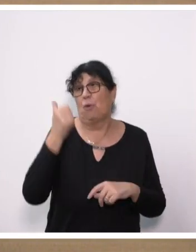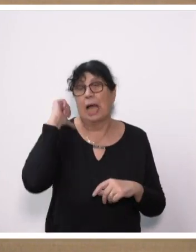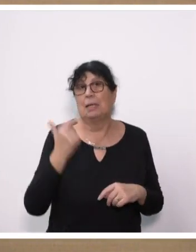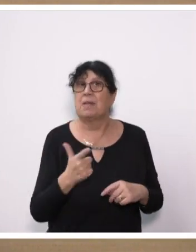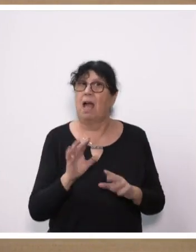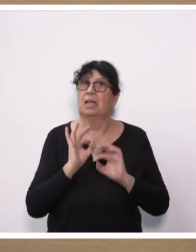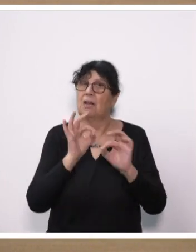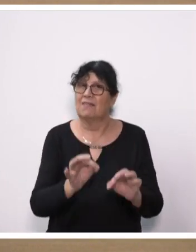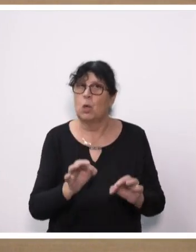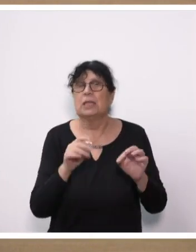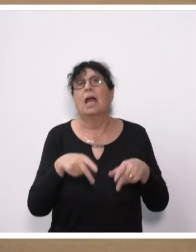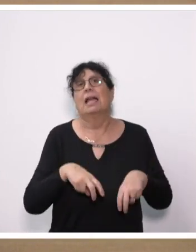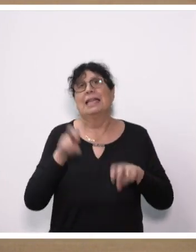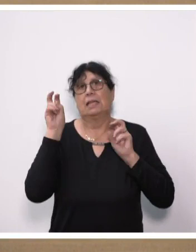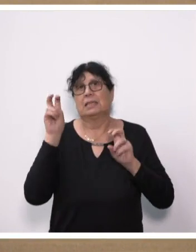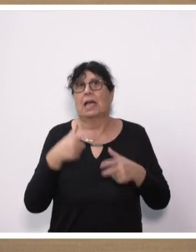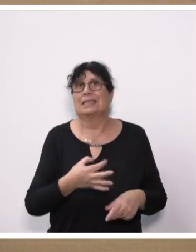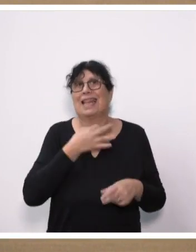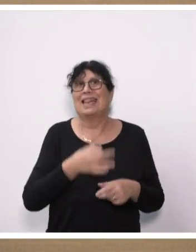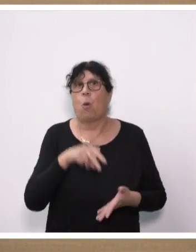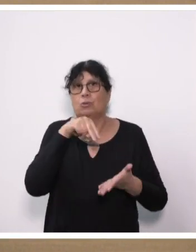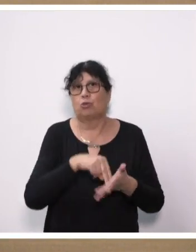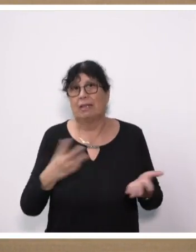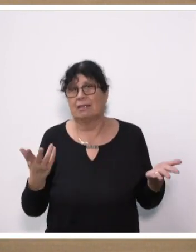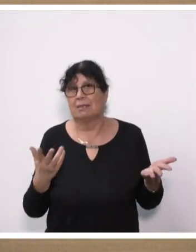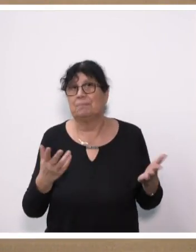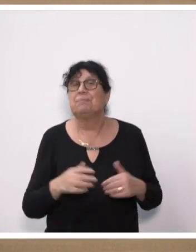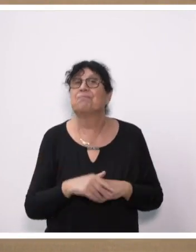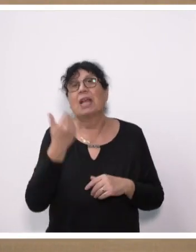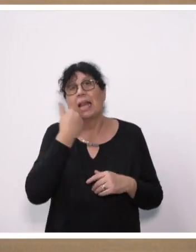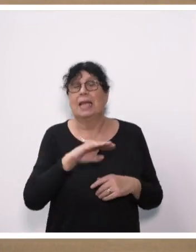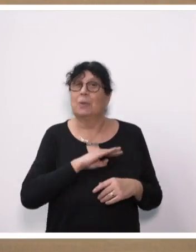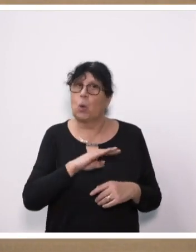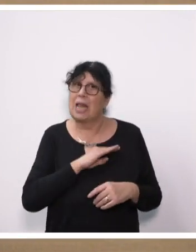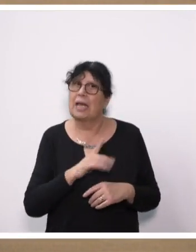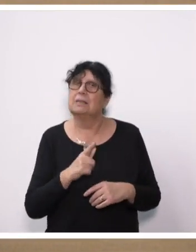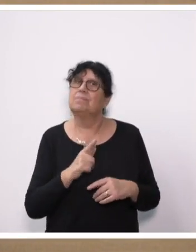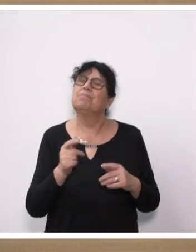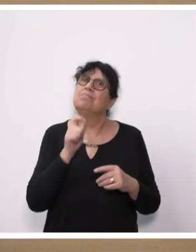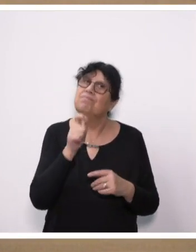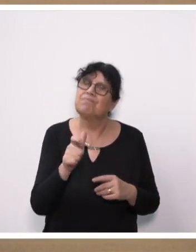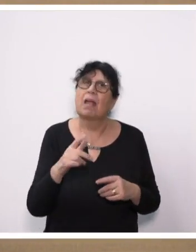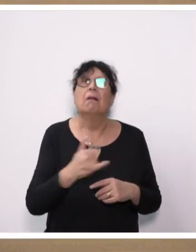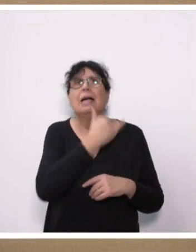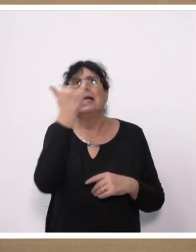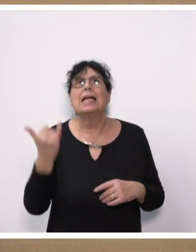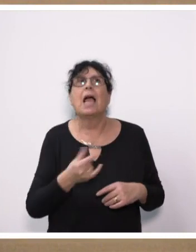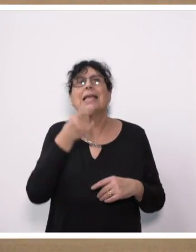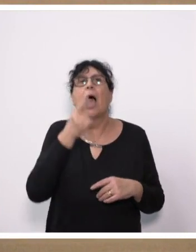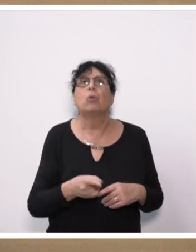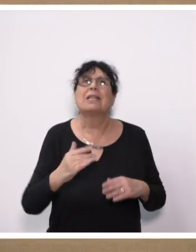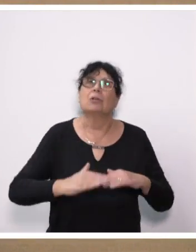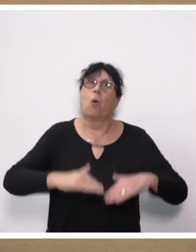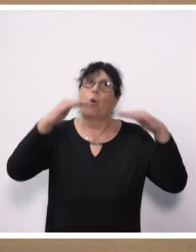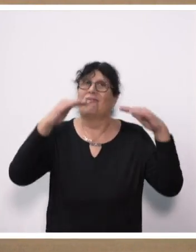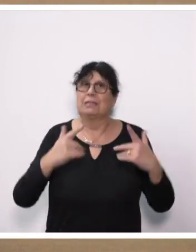dass in Niedersachsen der Notstand ausgerufen werden musste. Liebe Kolleginnen und Kollegen, der Begriff vom Jahrhunderthochwasser ist aus meiner Sicht